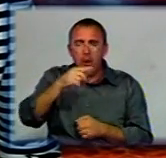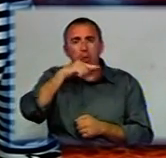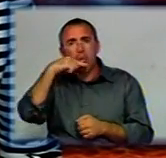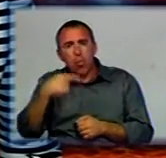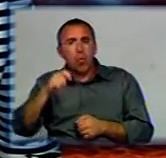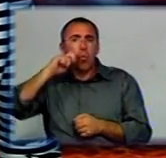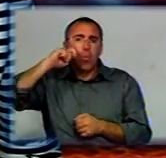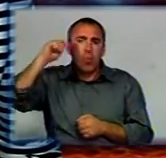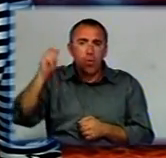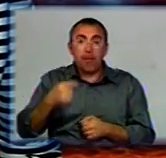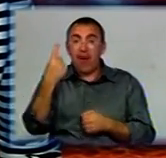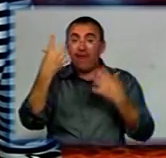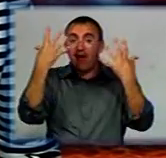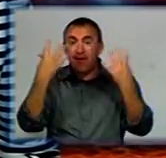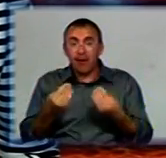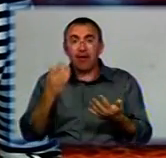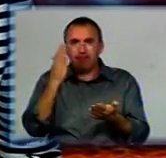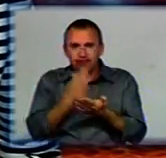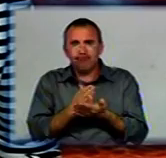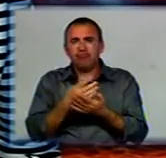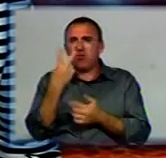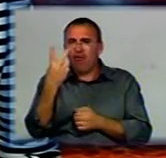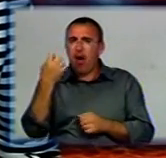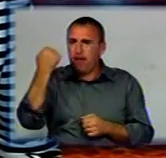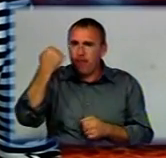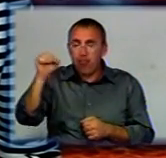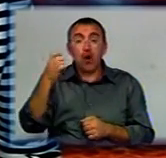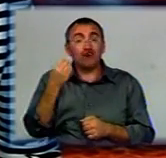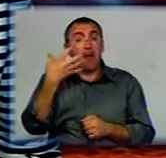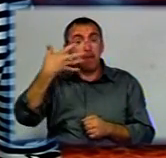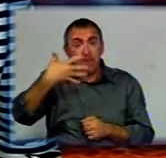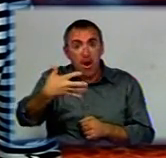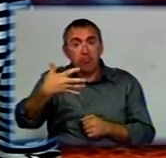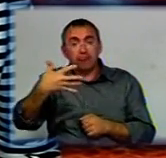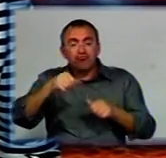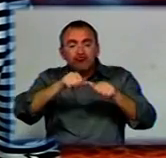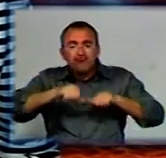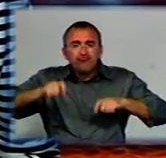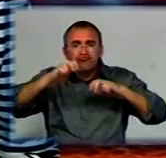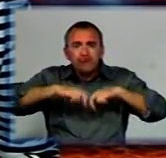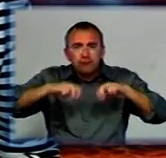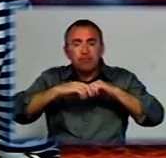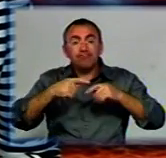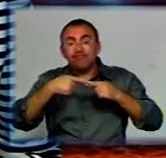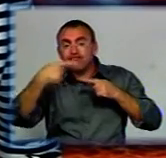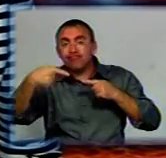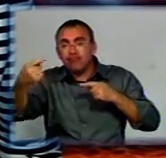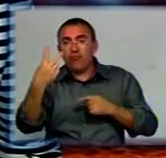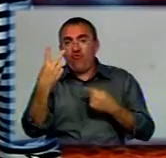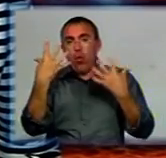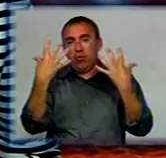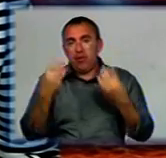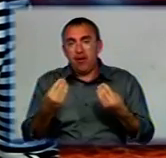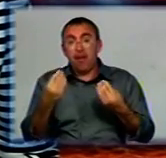України. У перший день вже відомі два переможці. Ще п'ять визначатимуть члени журі протягом наступних двох днів. Із першими